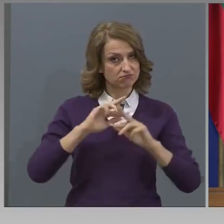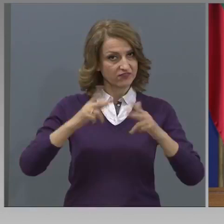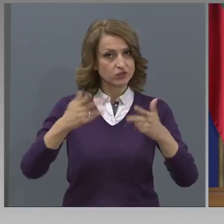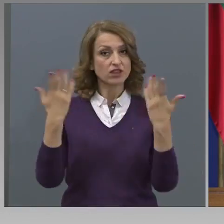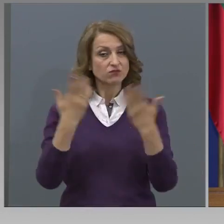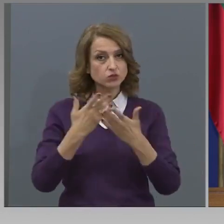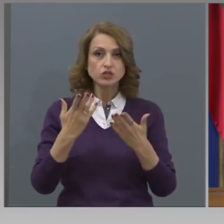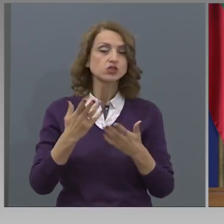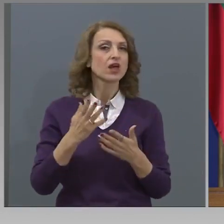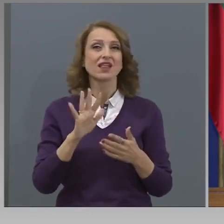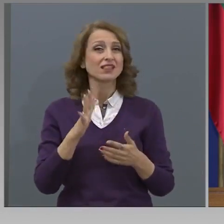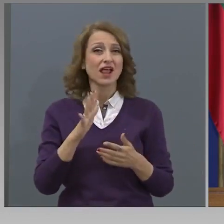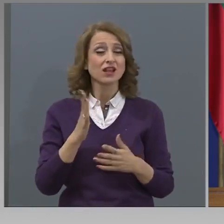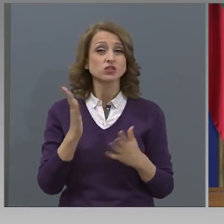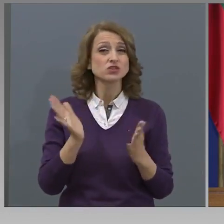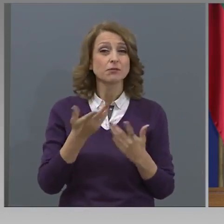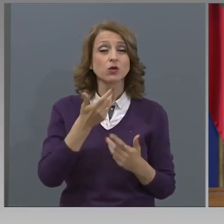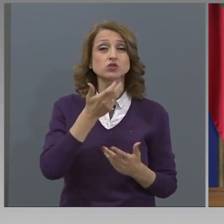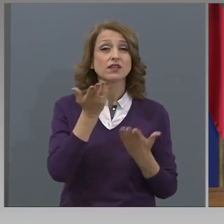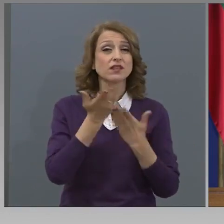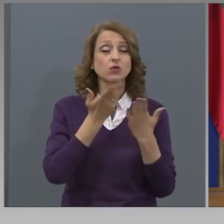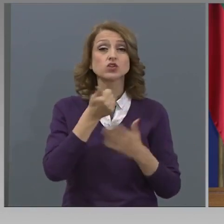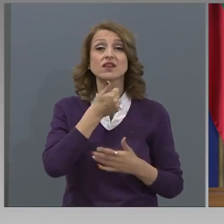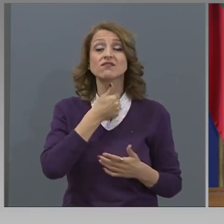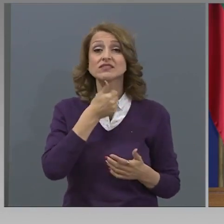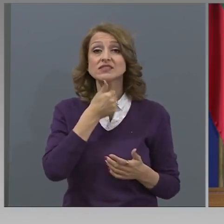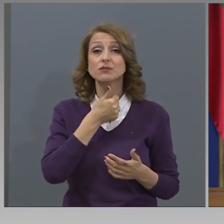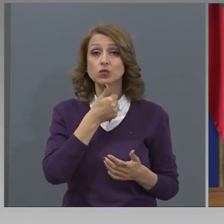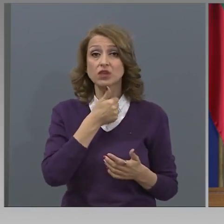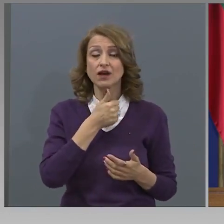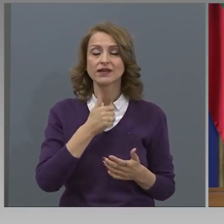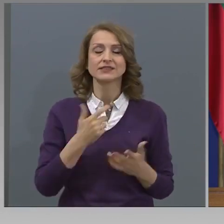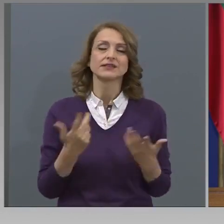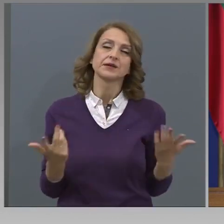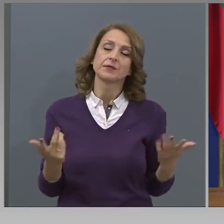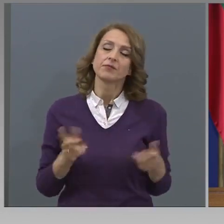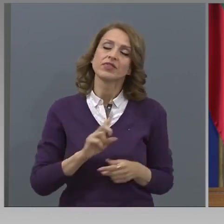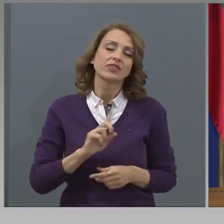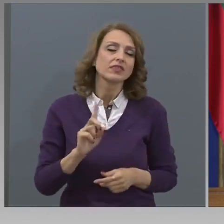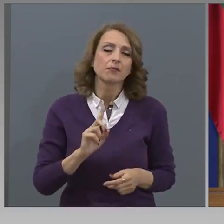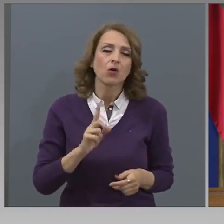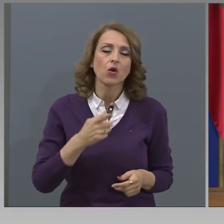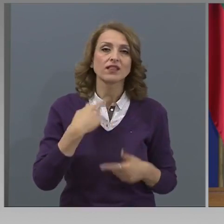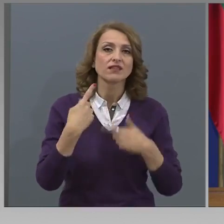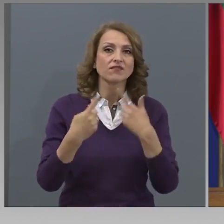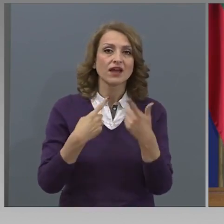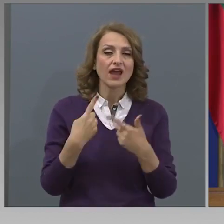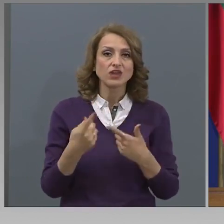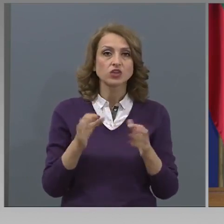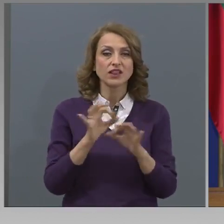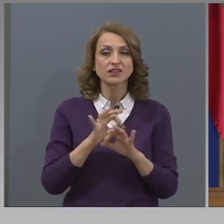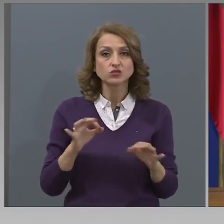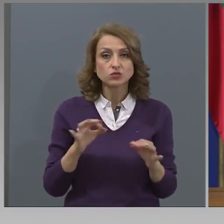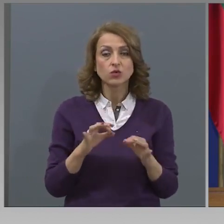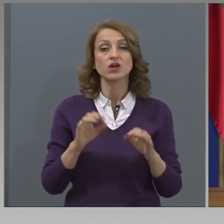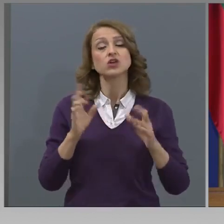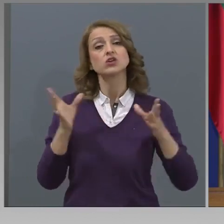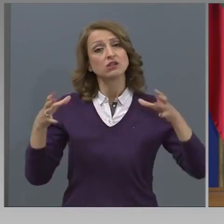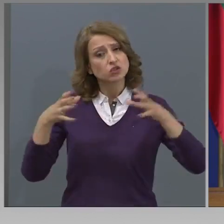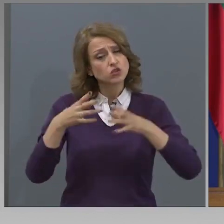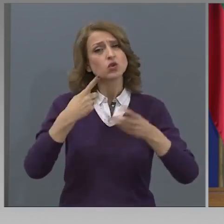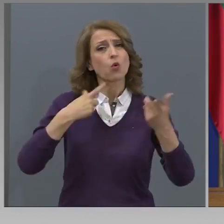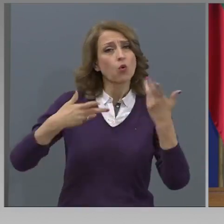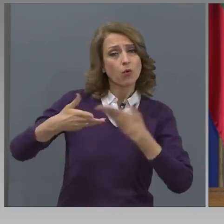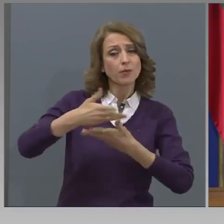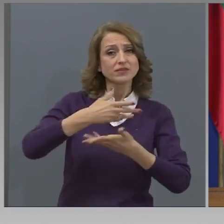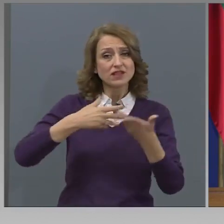Това ще го обсъдим, пак ви казах, с професионалната общност, въпреки, че не е много трудно да направим обсъждани с 60-неколко хиляди души.